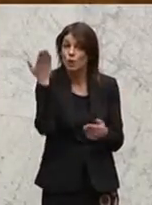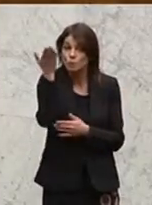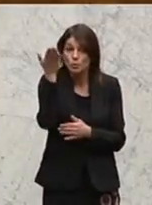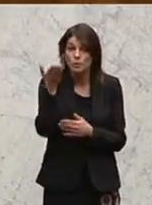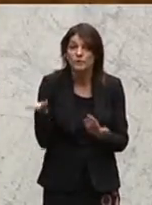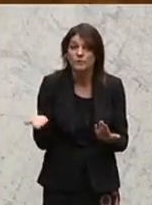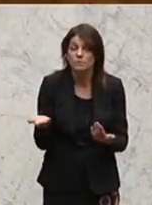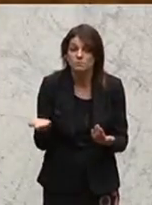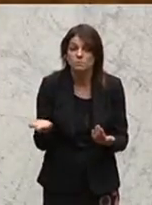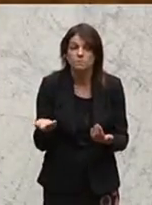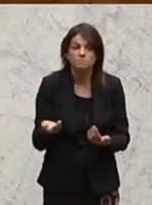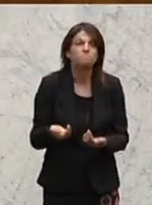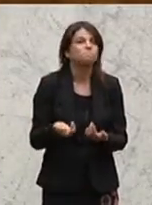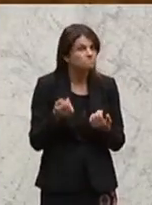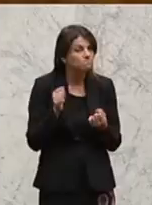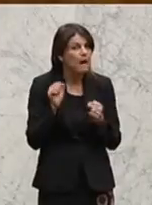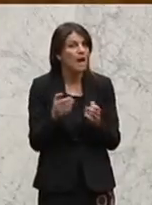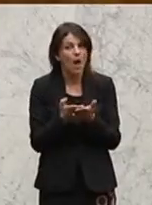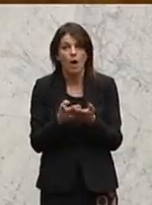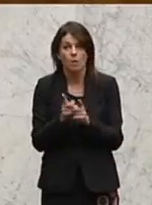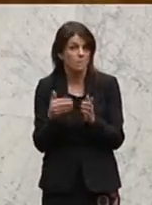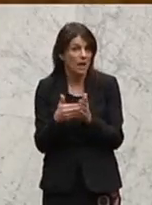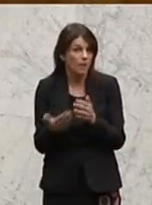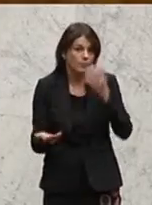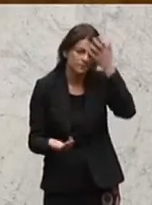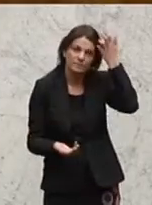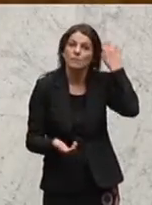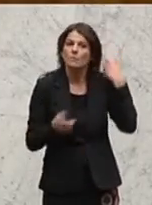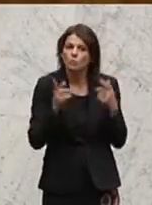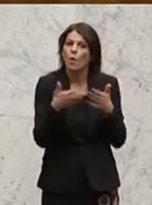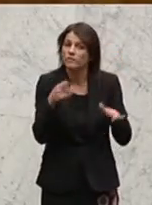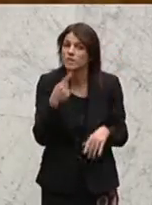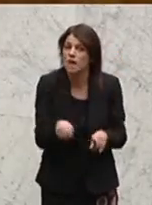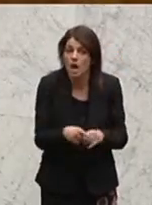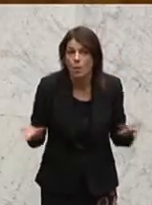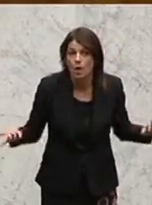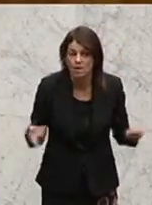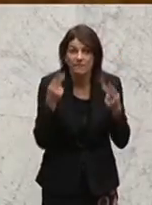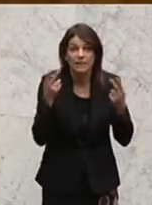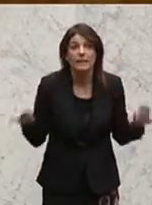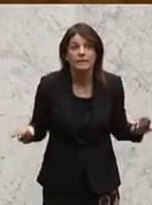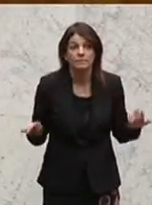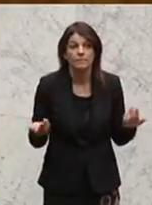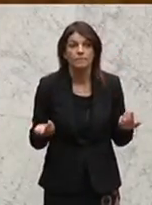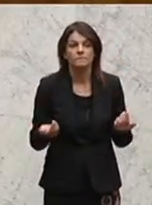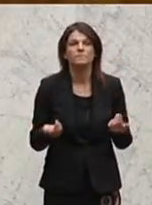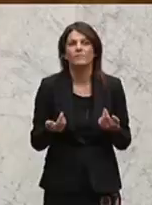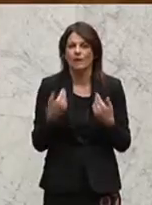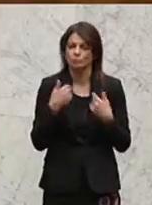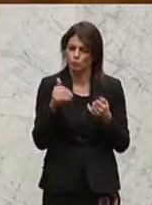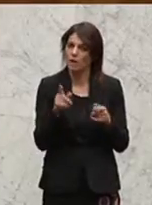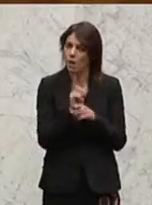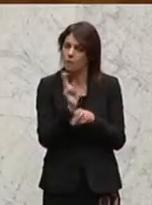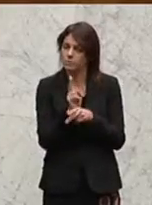wirtschaftlich verwerten und diese Dinge sollte man bei Namen nennen. Das ist wichtig, wir müssen aber dafür